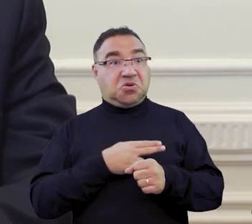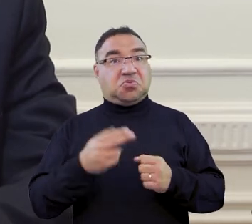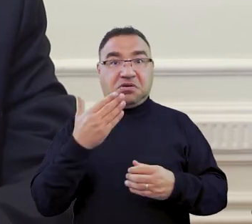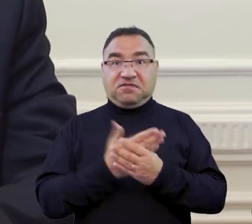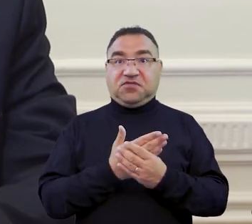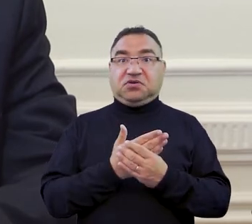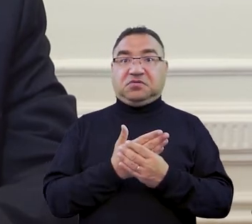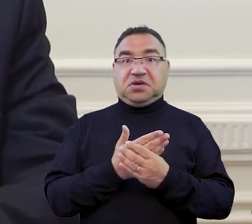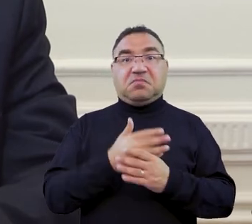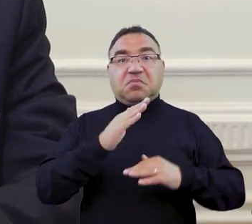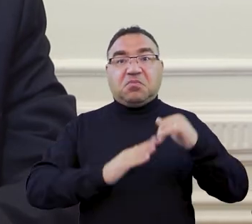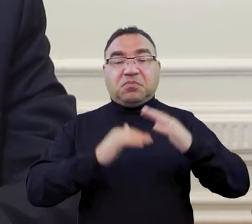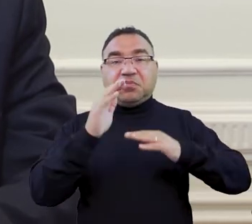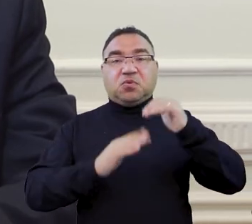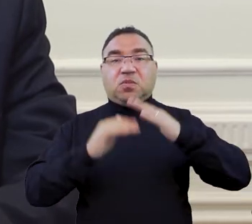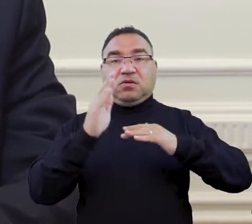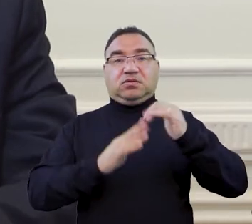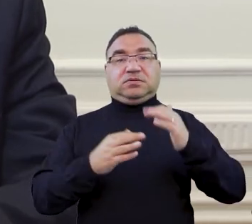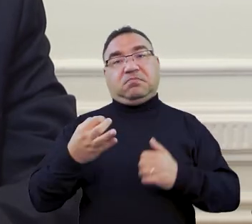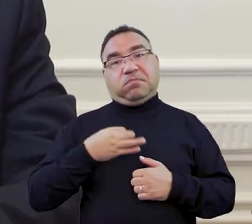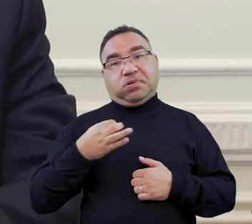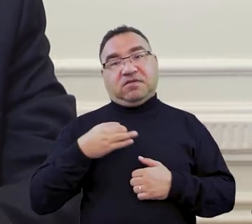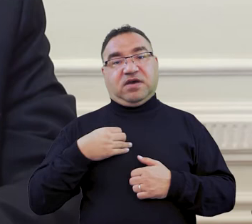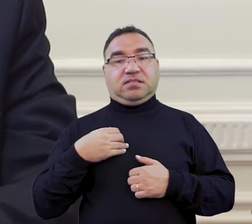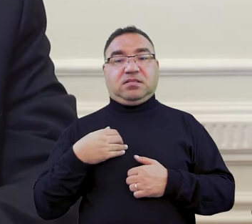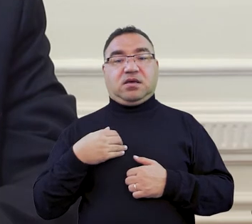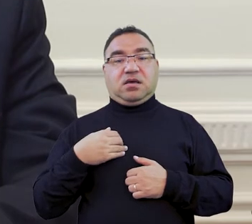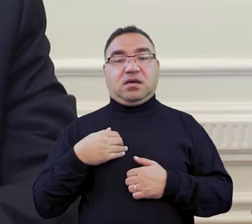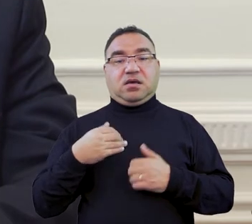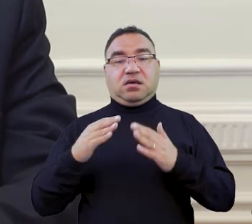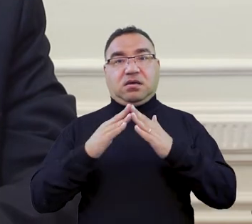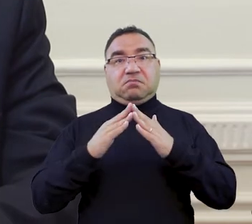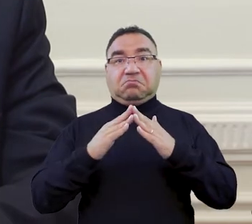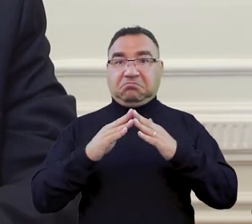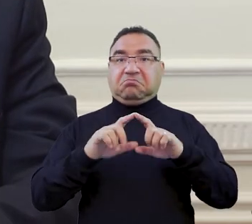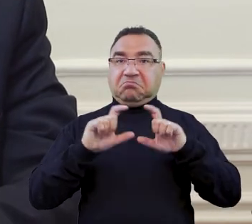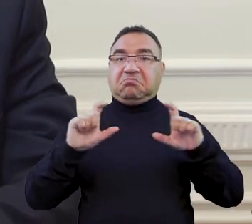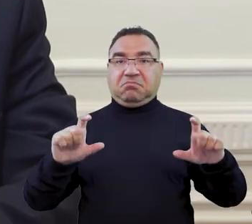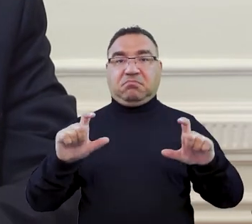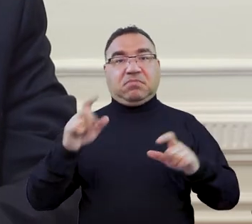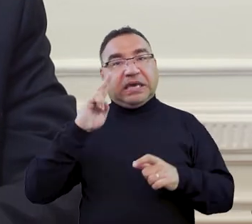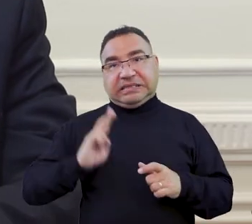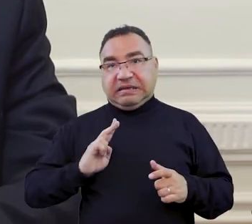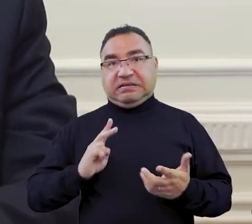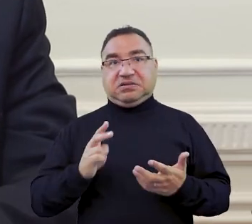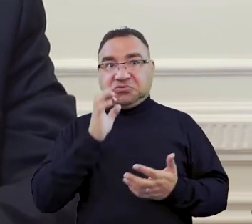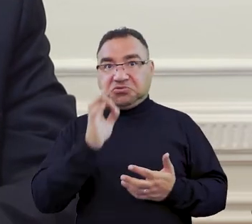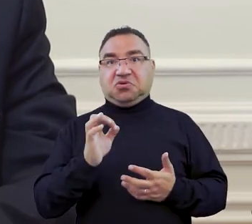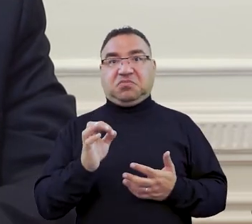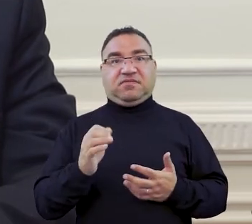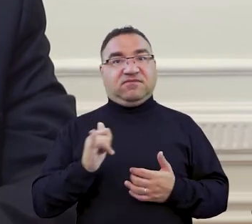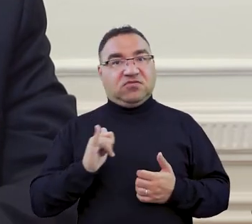budujący prywatne akademiki. Mam nadzieję, że o dobrym